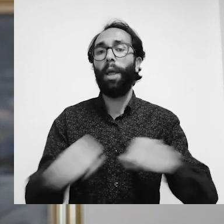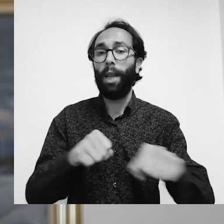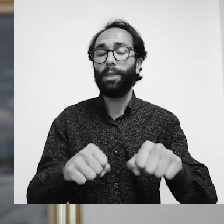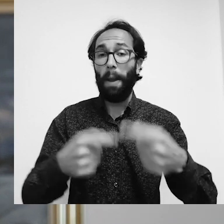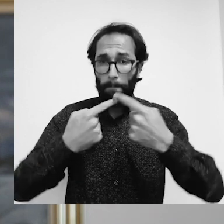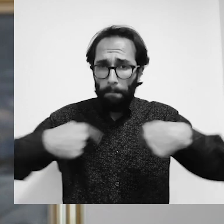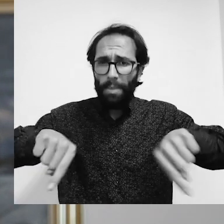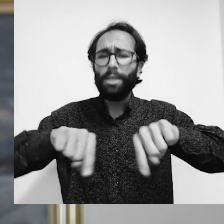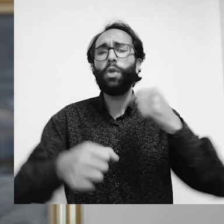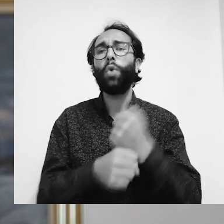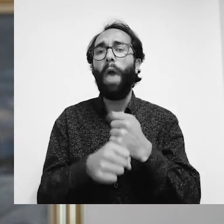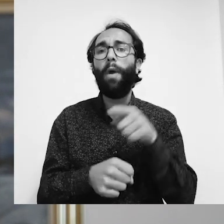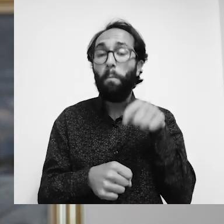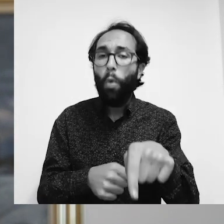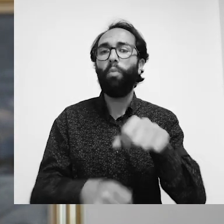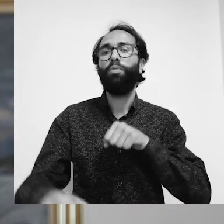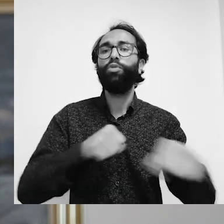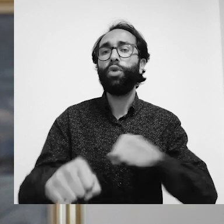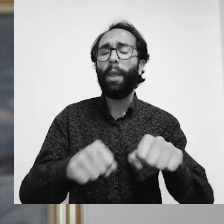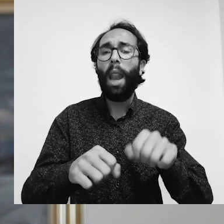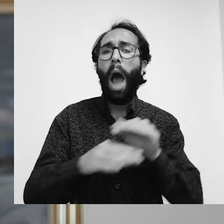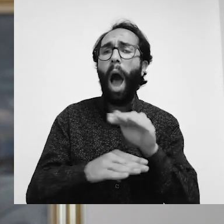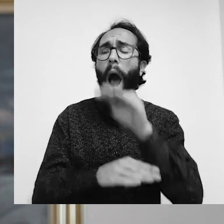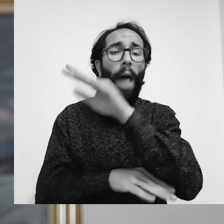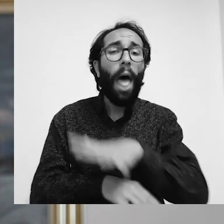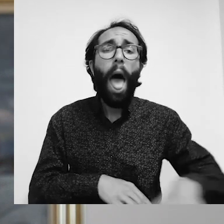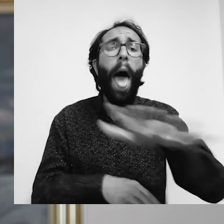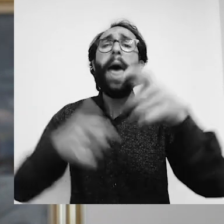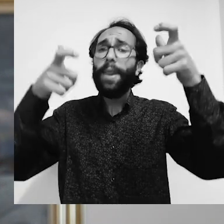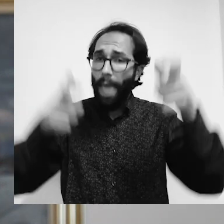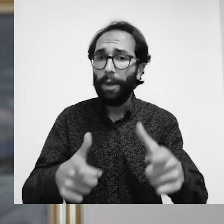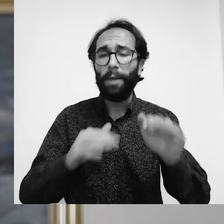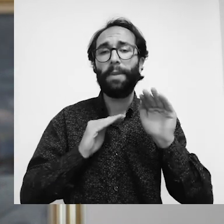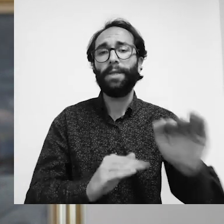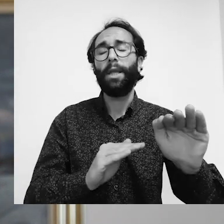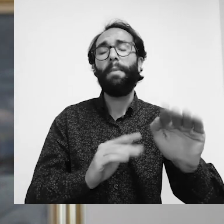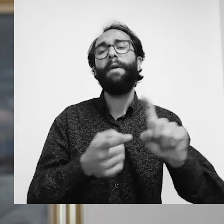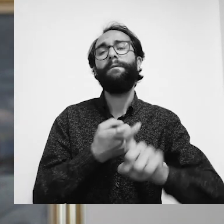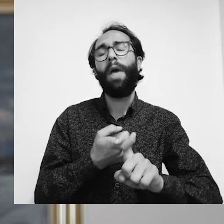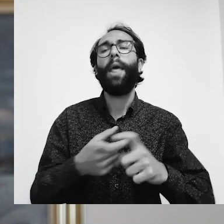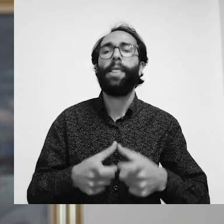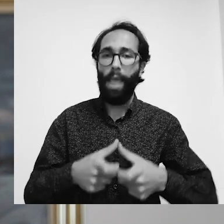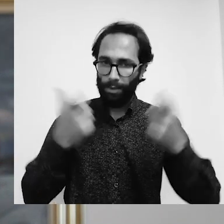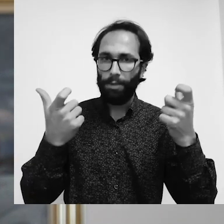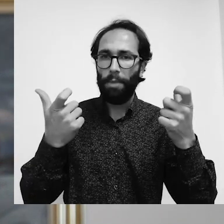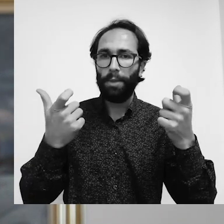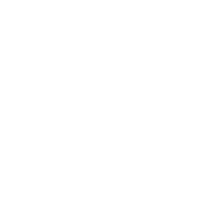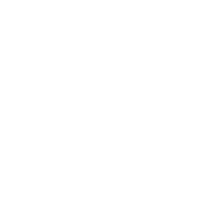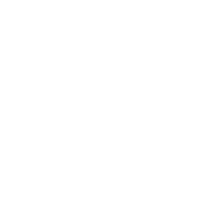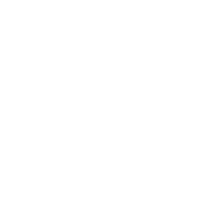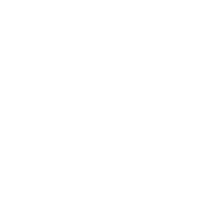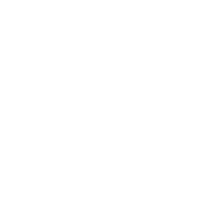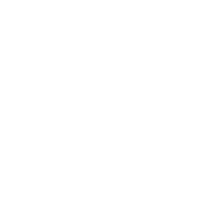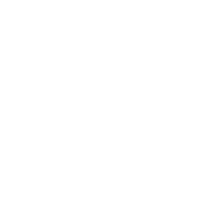Bizlere düşen bu mücadeleyi hayatın her alanında desteklemek ve büyütmektir.